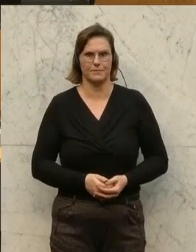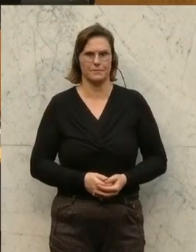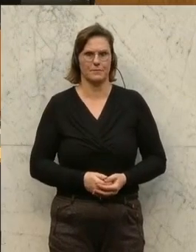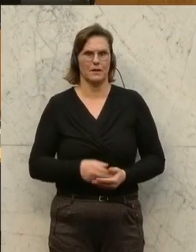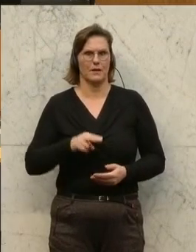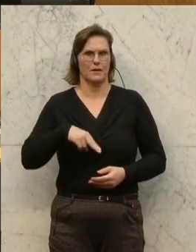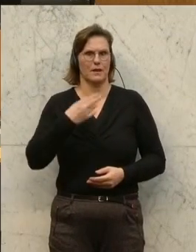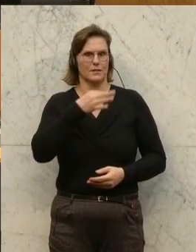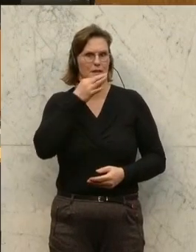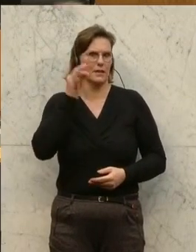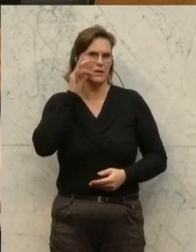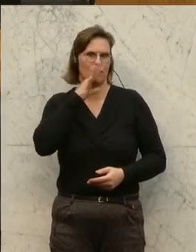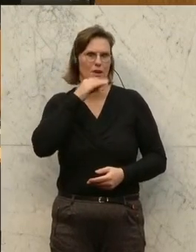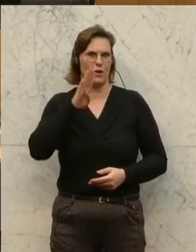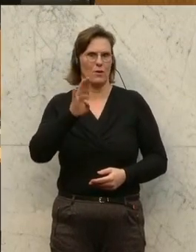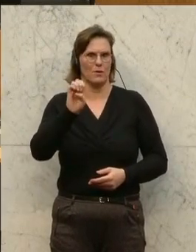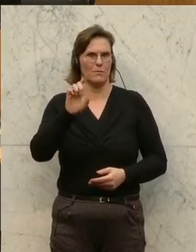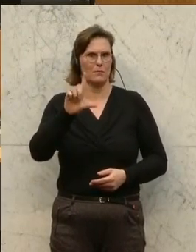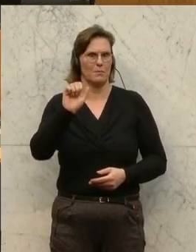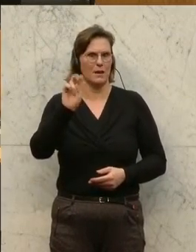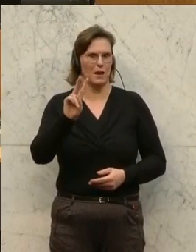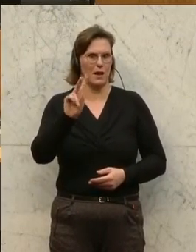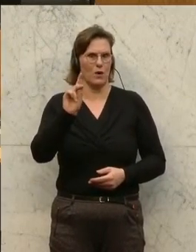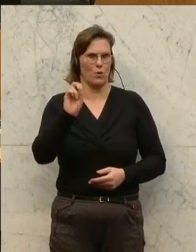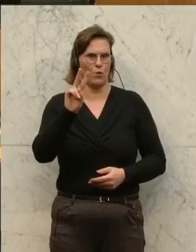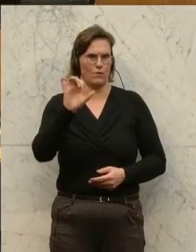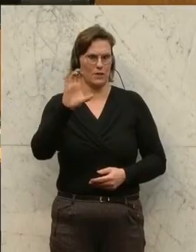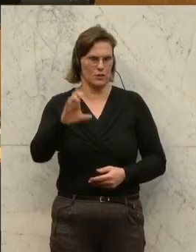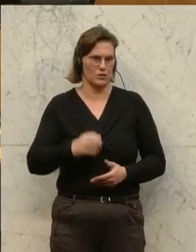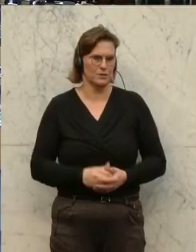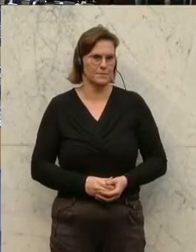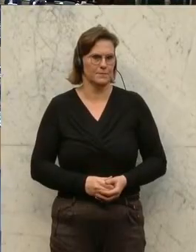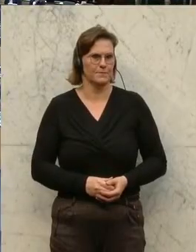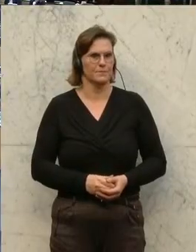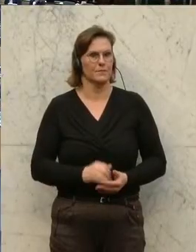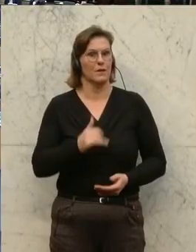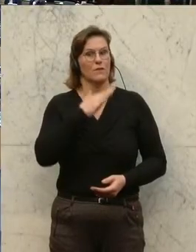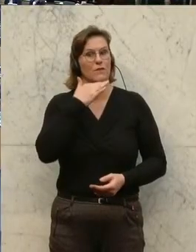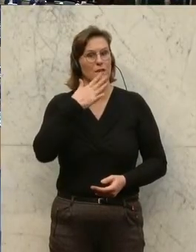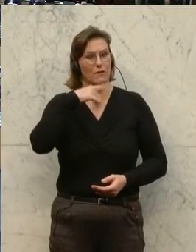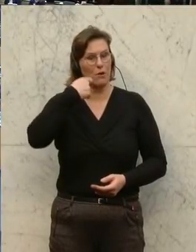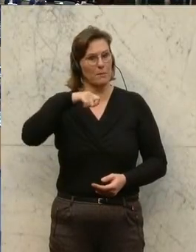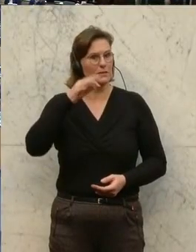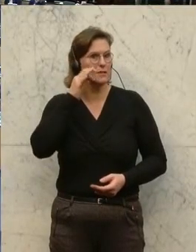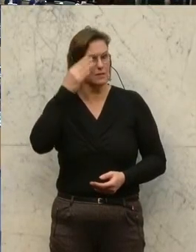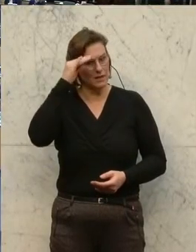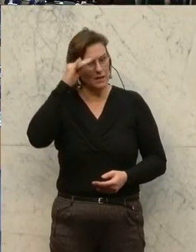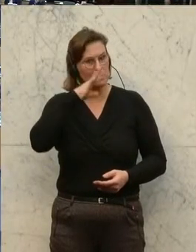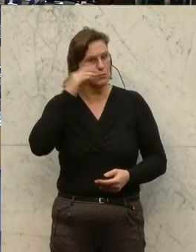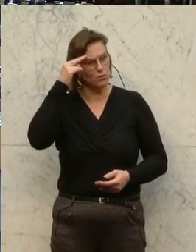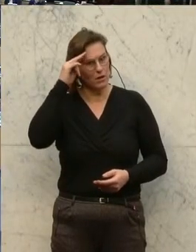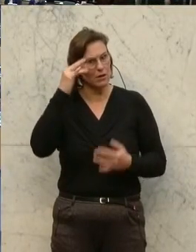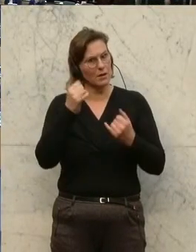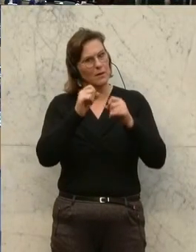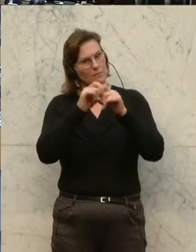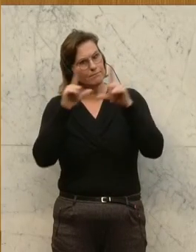Nächste Rednerin fragt Gjördner Dagmar Pelakowicz. Ja, vielen Dank Frau Präsidentin, sehr geehrte Damen und Herren an den